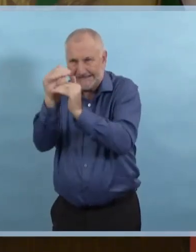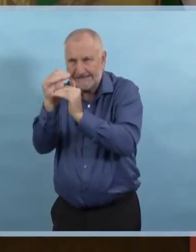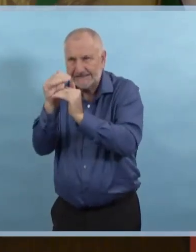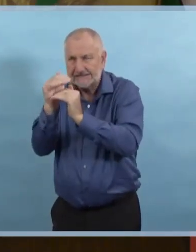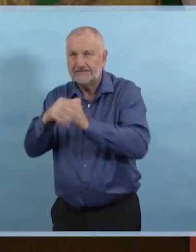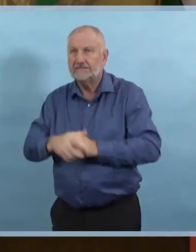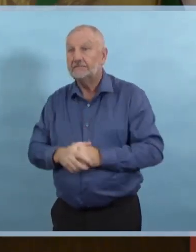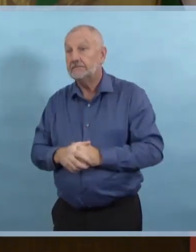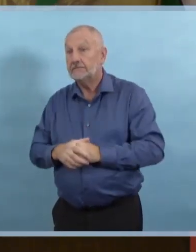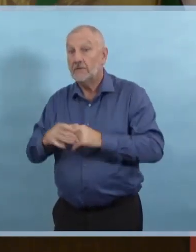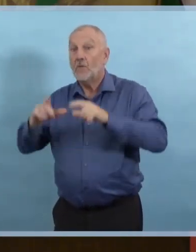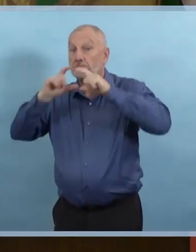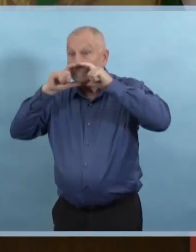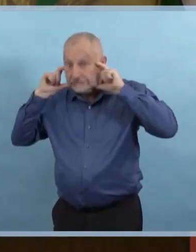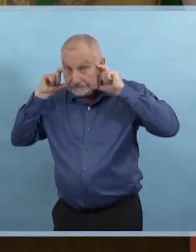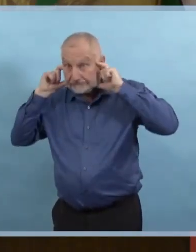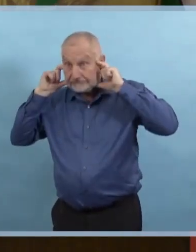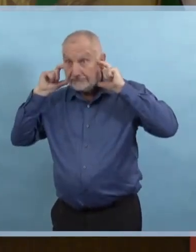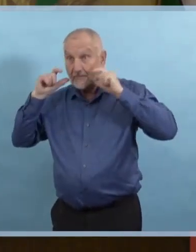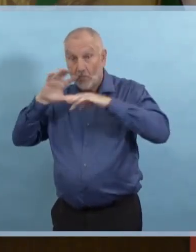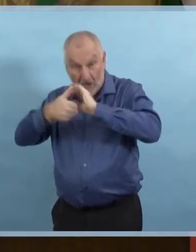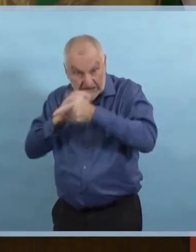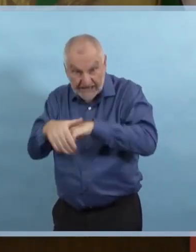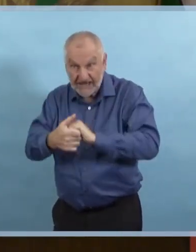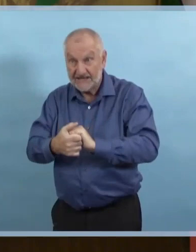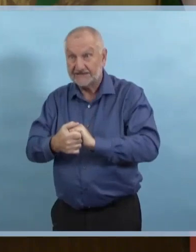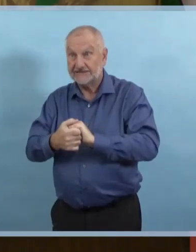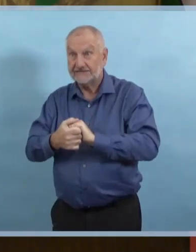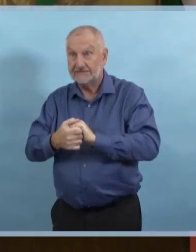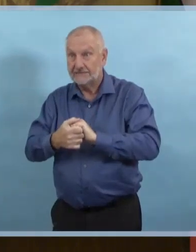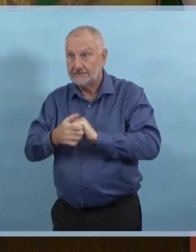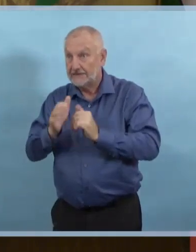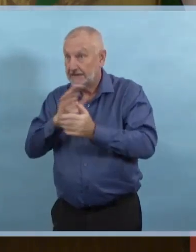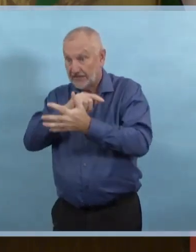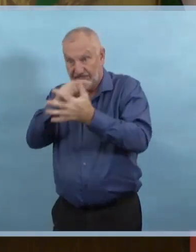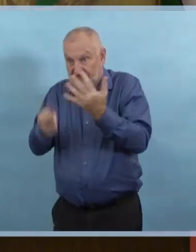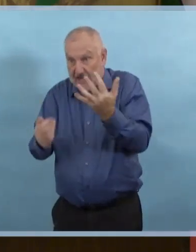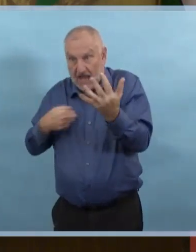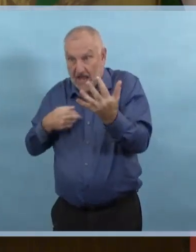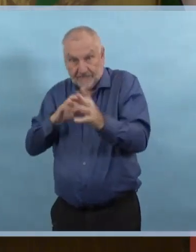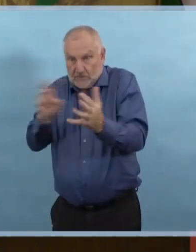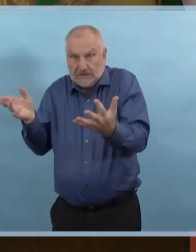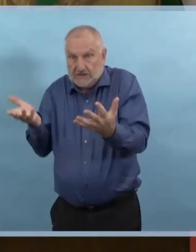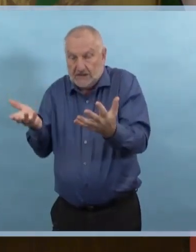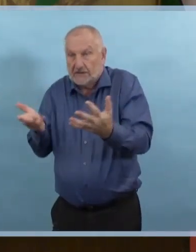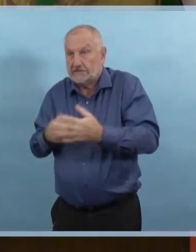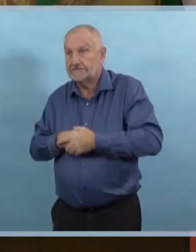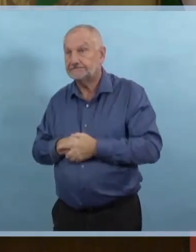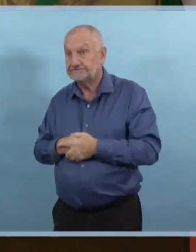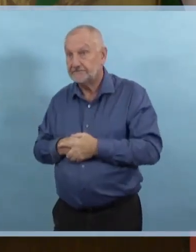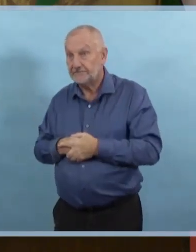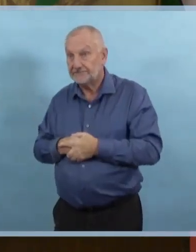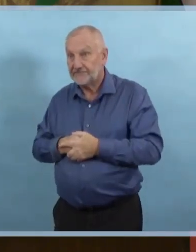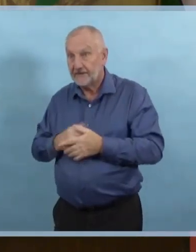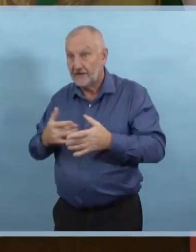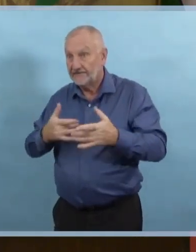maintenant. Nous n'avons jamais été sans défense. Alors, quand je dis que nous avons laissé le virus circuler,